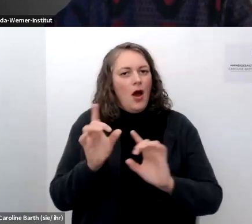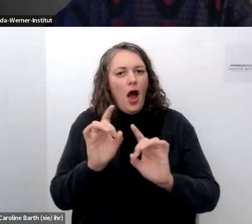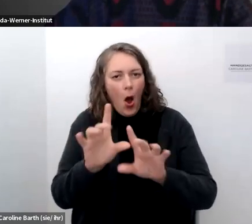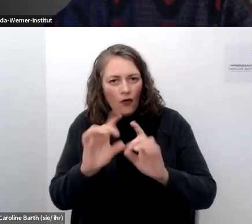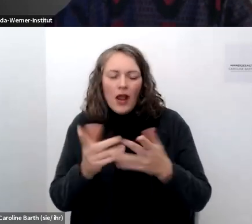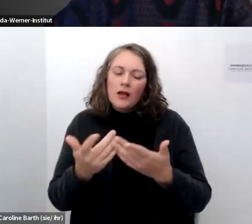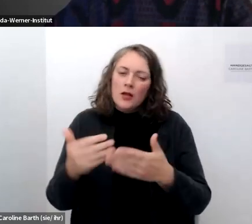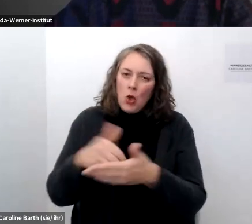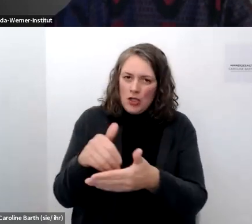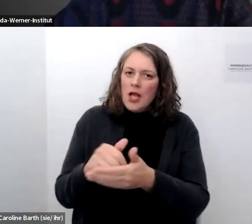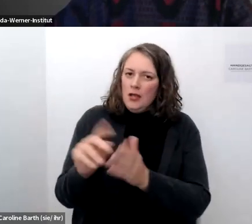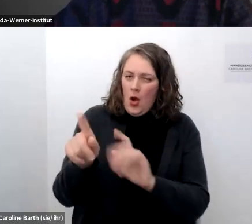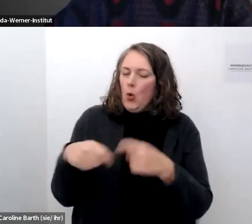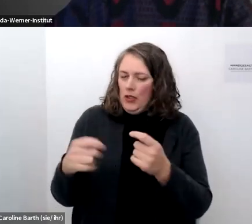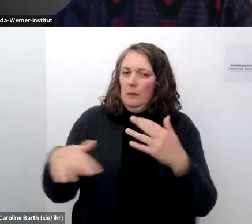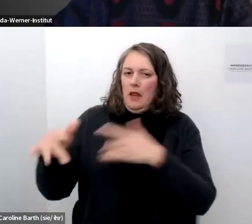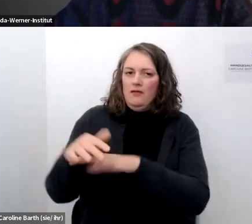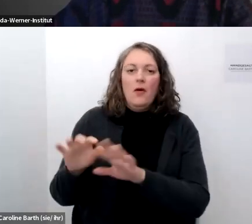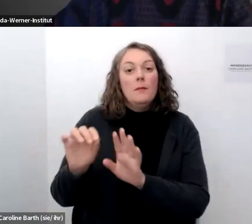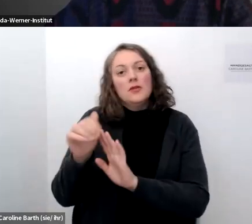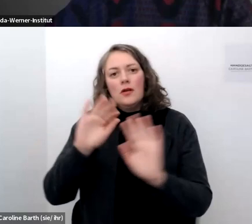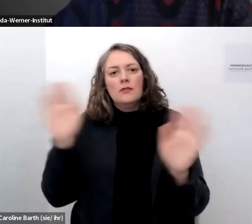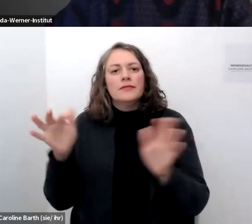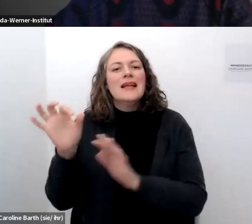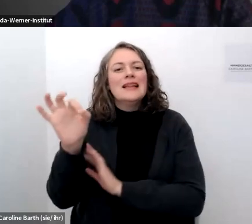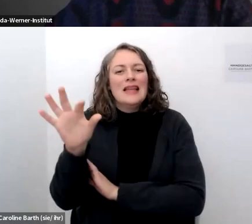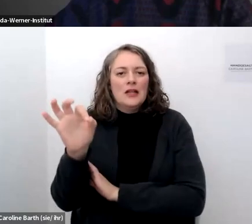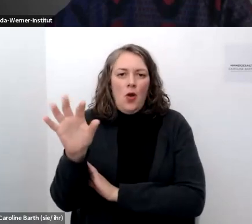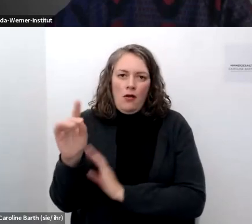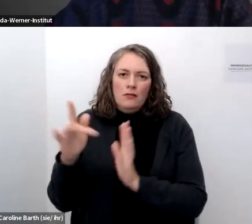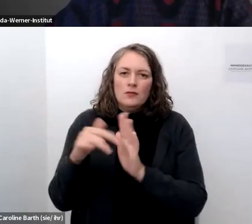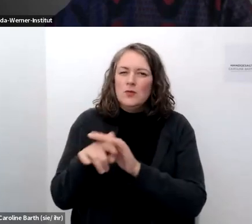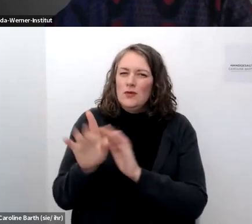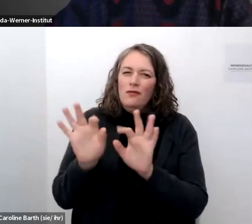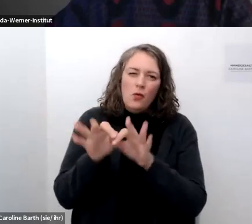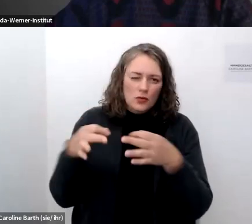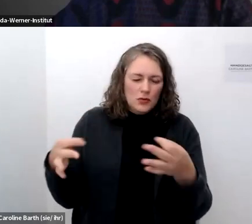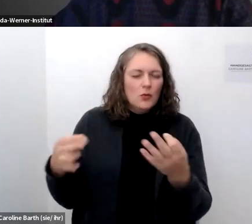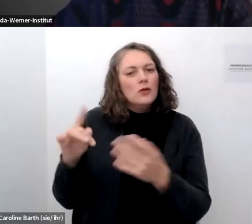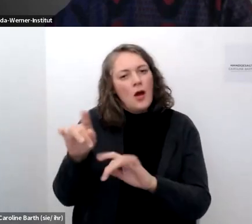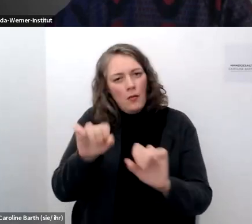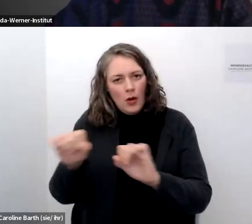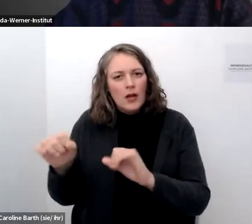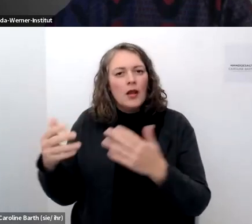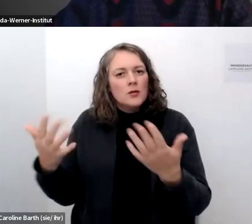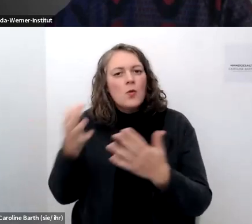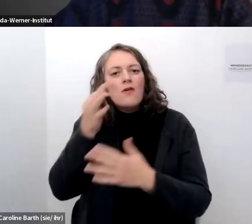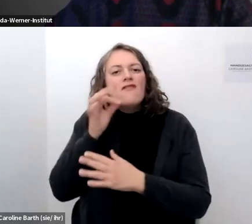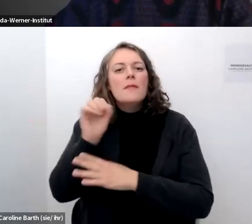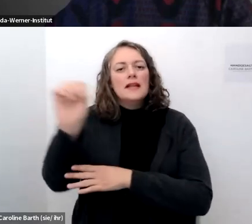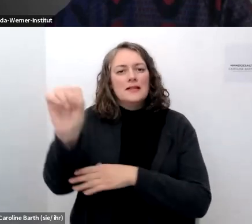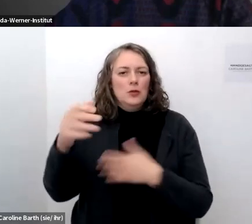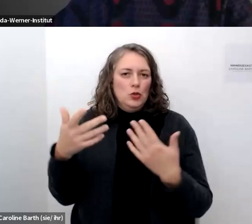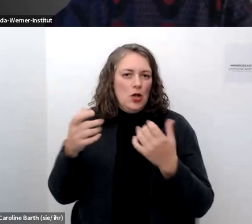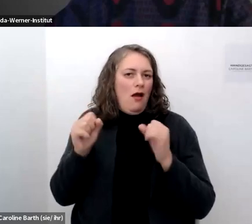auf diesen plattformen grad auf tiktok durch die funktion sozusagen gibt es natürlich auch die möglichkeit für feministische akteure auf